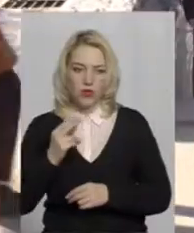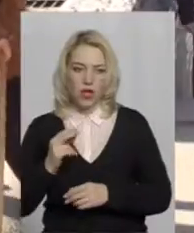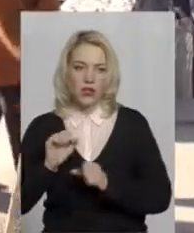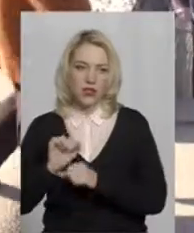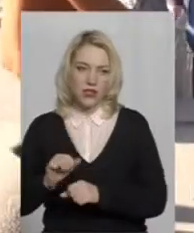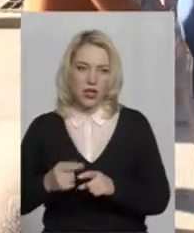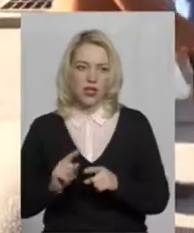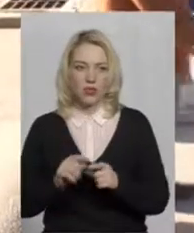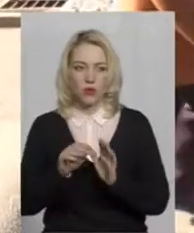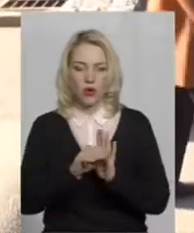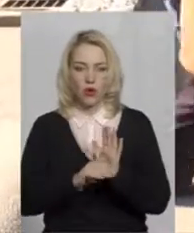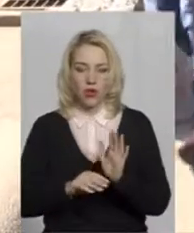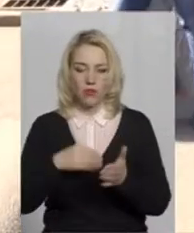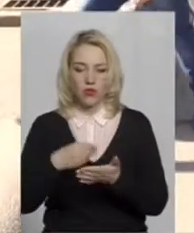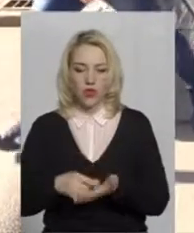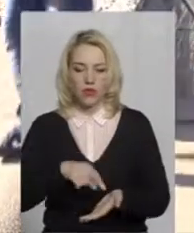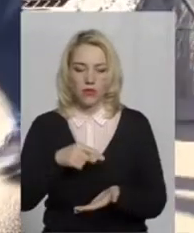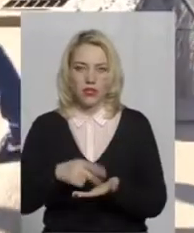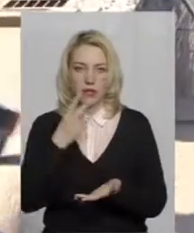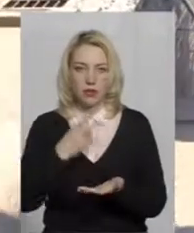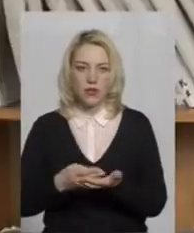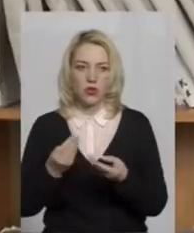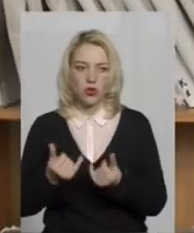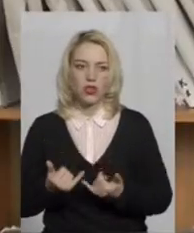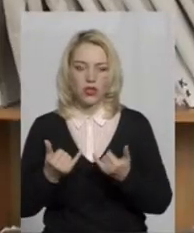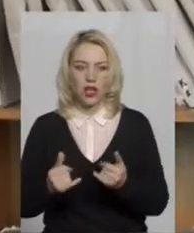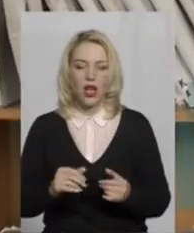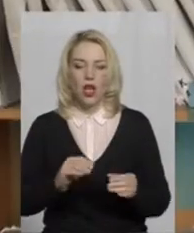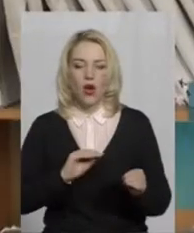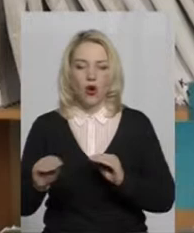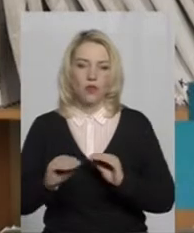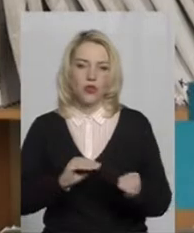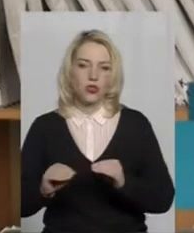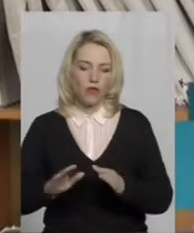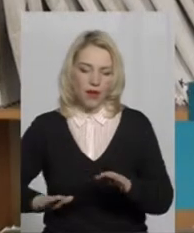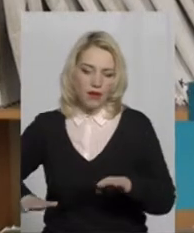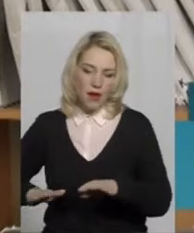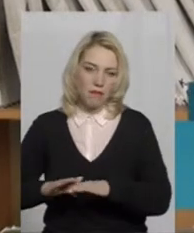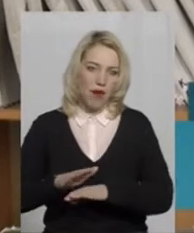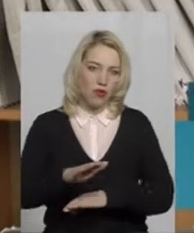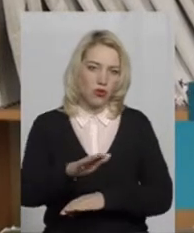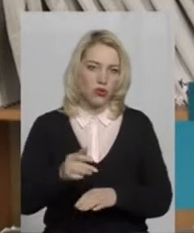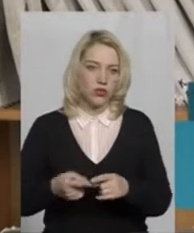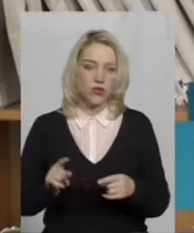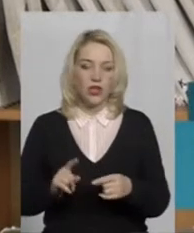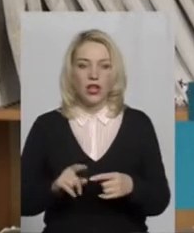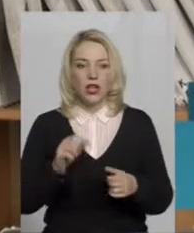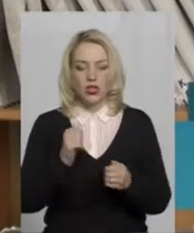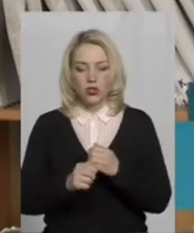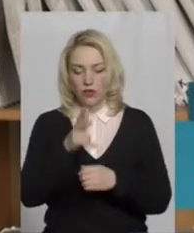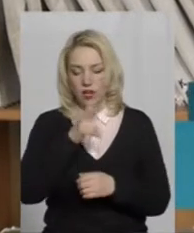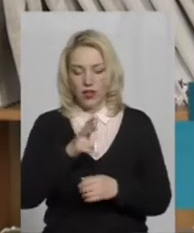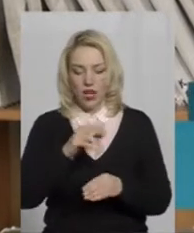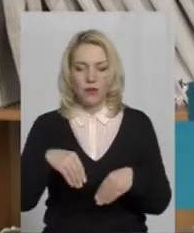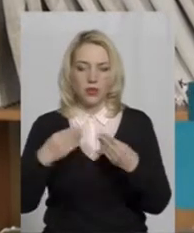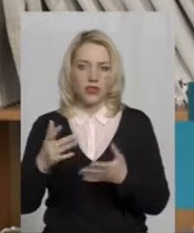до програми, бюджеті міста передбачено гроші на облаштування пандусів. Щоквартальне управління соціального захисту подає списки управлінню житлово